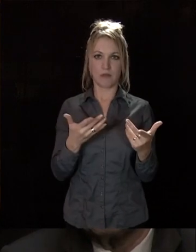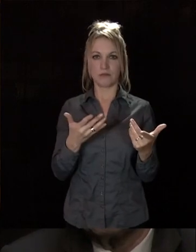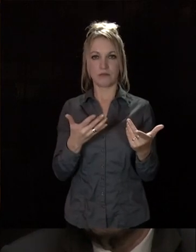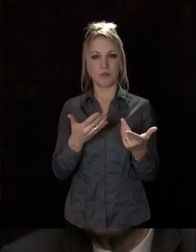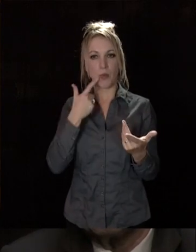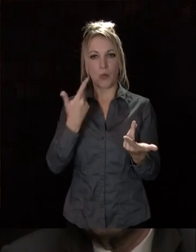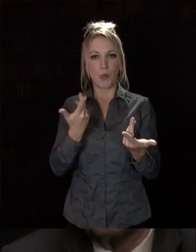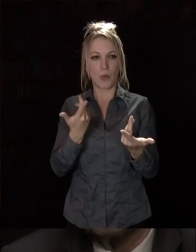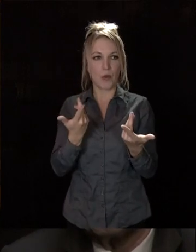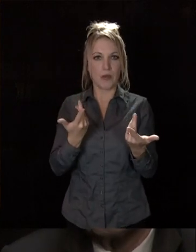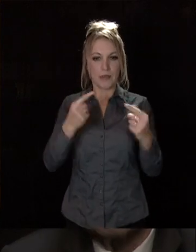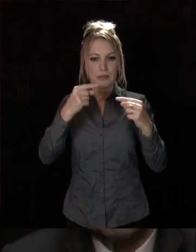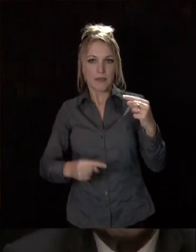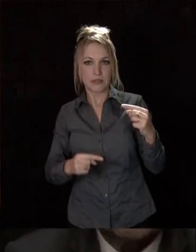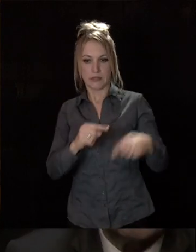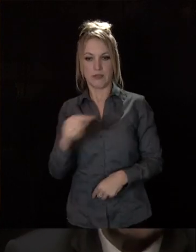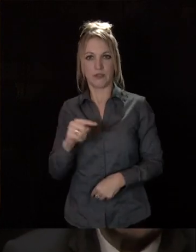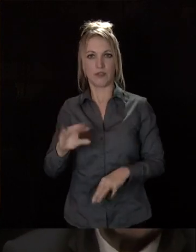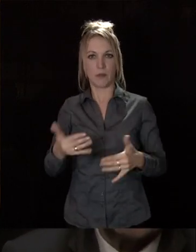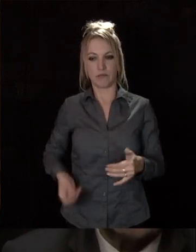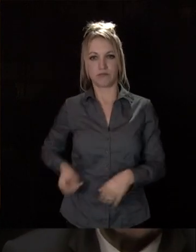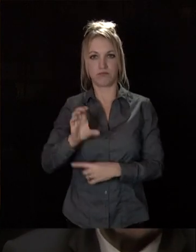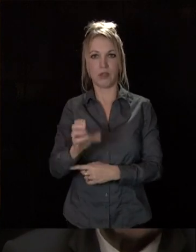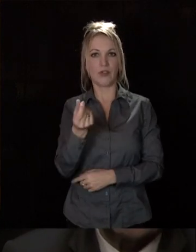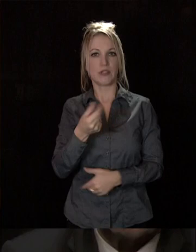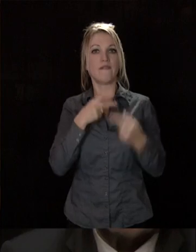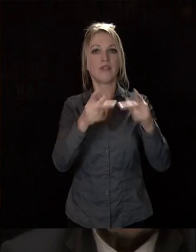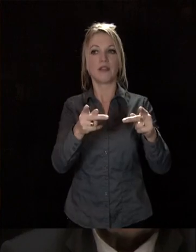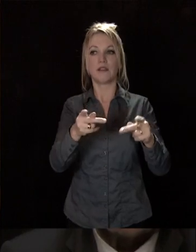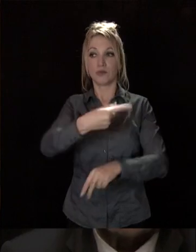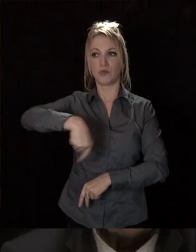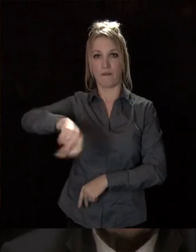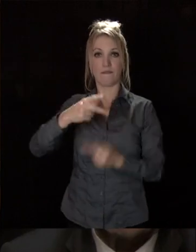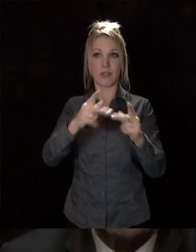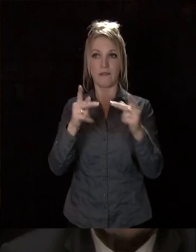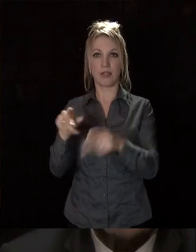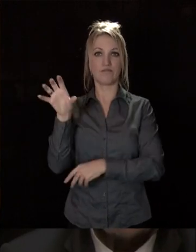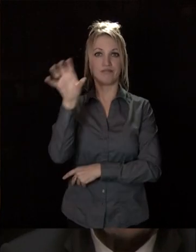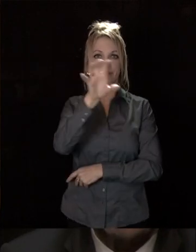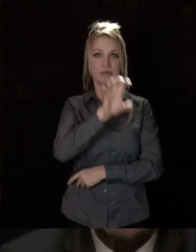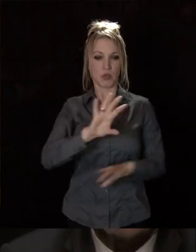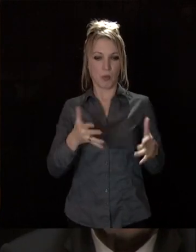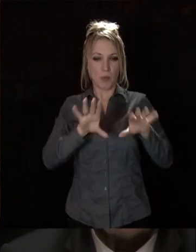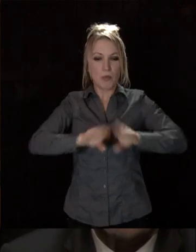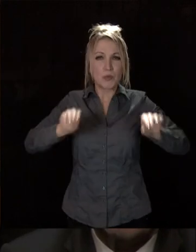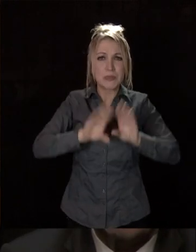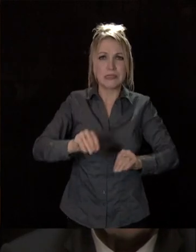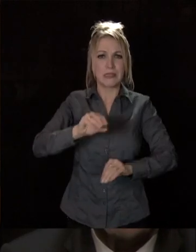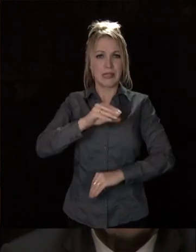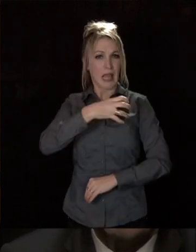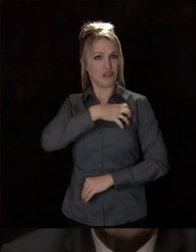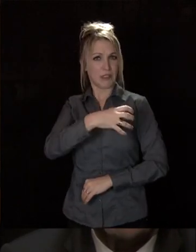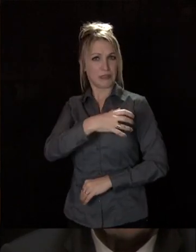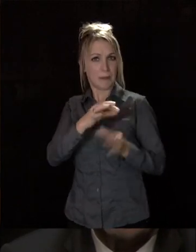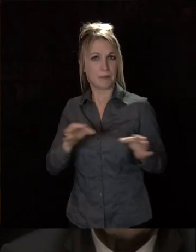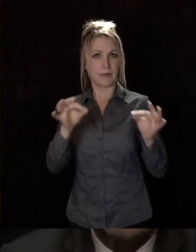néfastes, difficiles, d'un capitalisme financier, nos villes, nos villes, non seulement produisent l'essentiel de la richesse de notre pays,